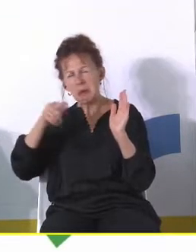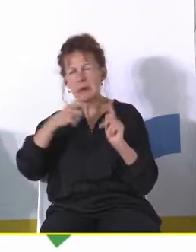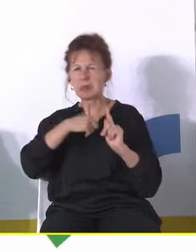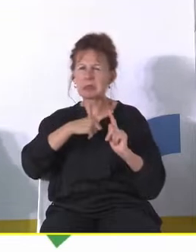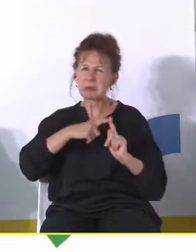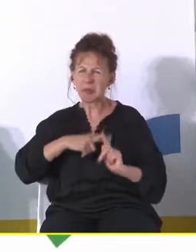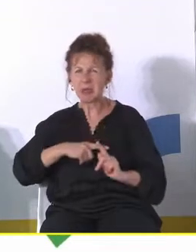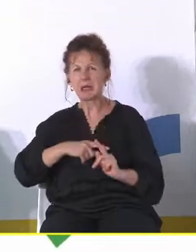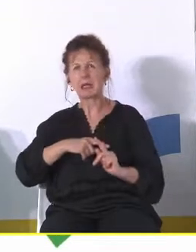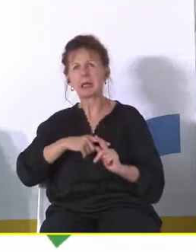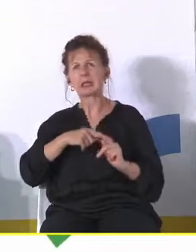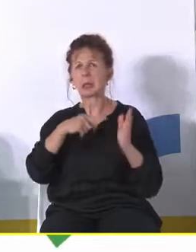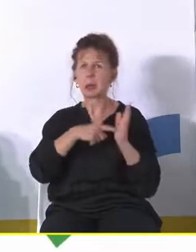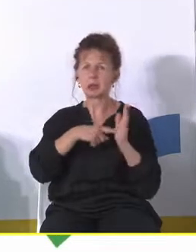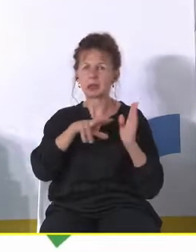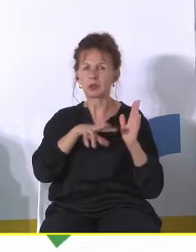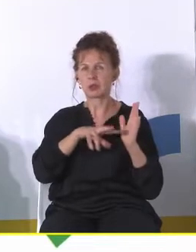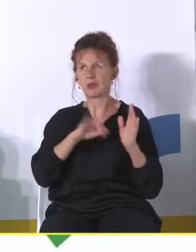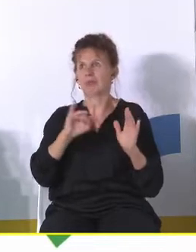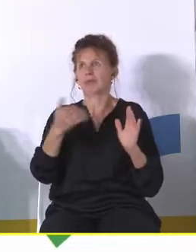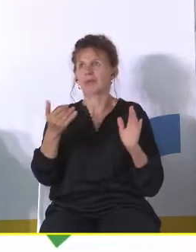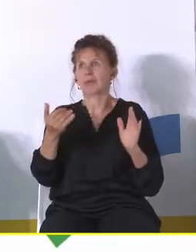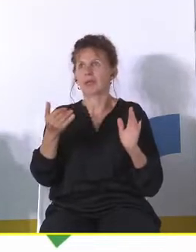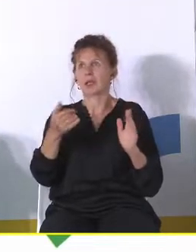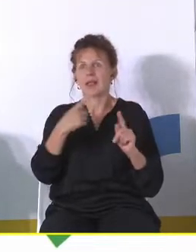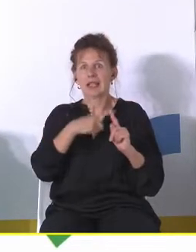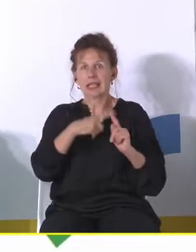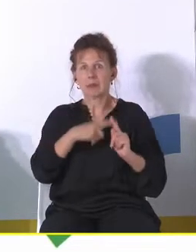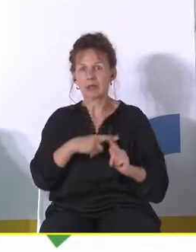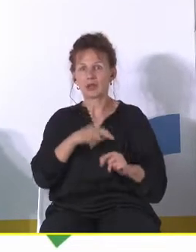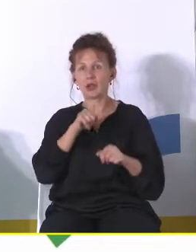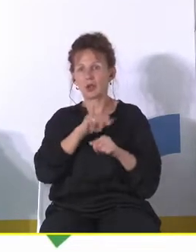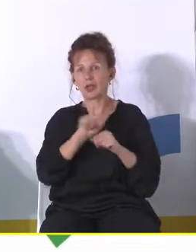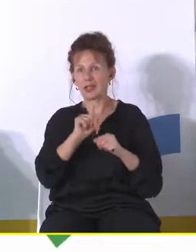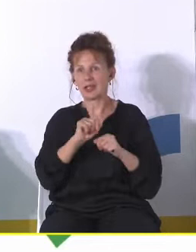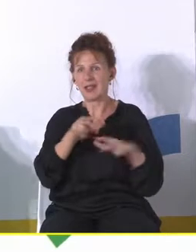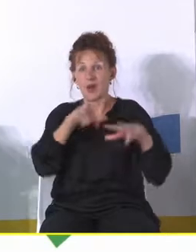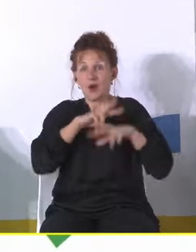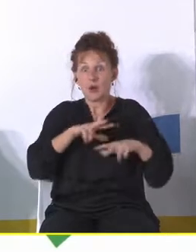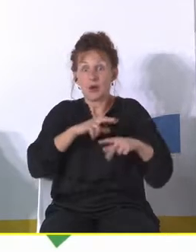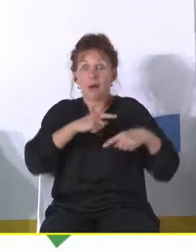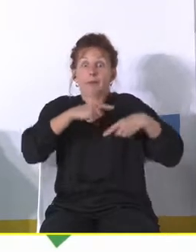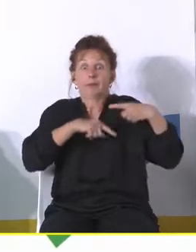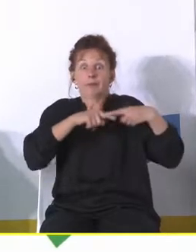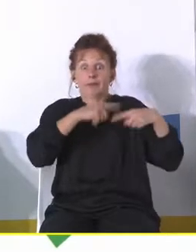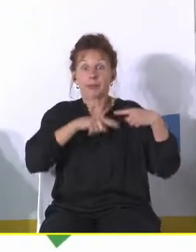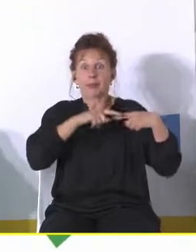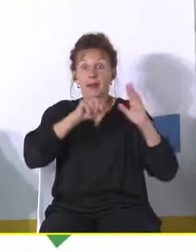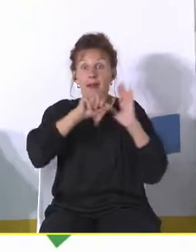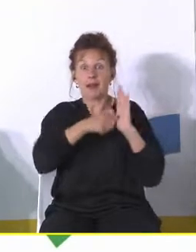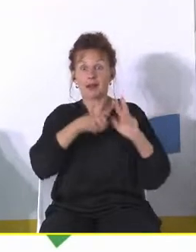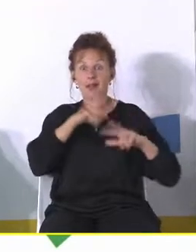Ktoś mówi, no jak to cmentarze? Innego od razu, przecież cmentarze to jest jedno z najbardziej prorodzinnych miejsc. Rodzina przynajmniej raz w roku się tam